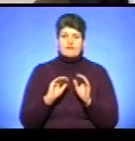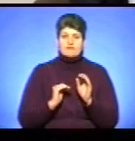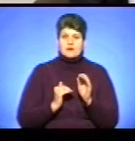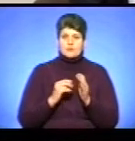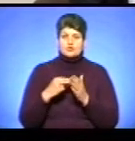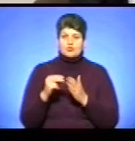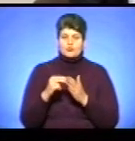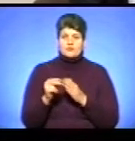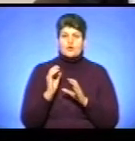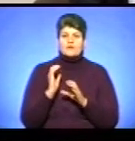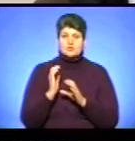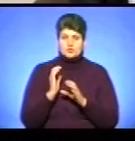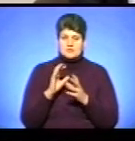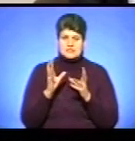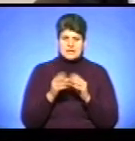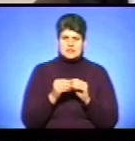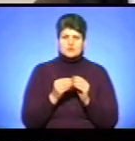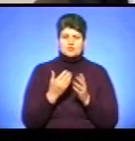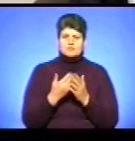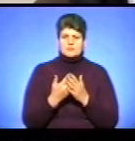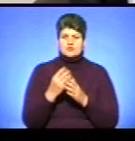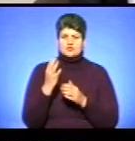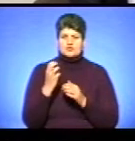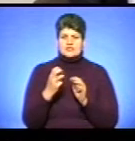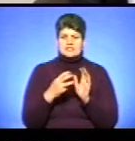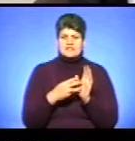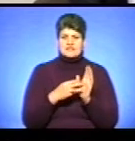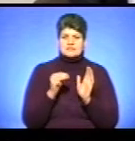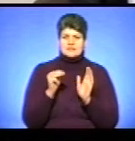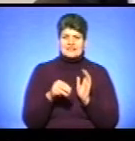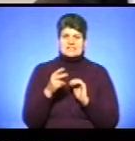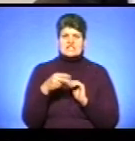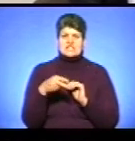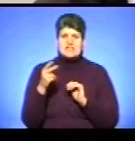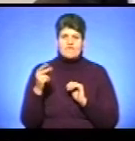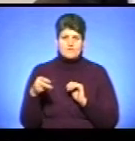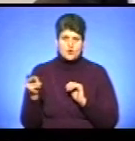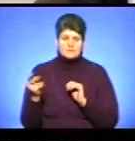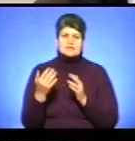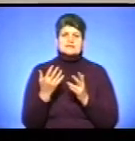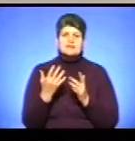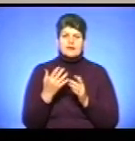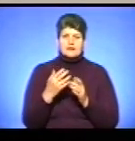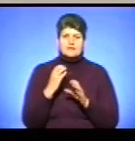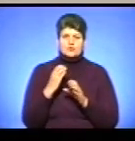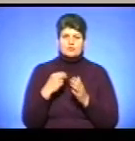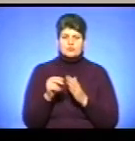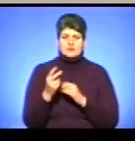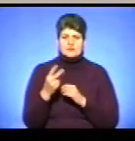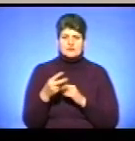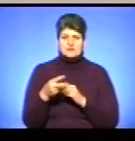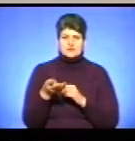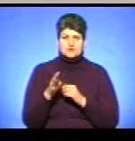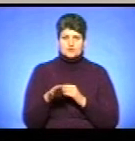та приміських автобусів. Загальна сума закупівлі – 408 тисяч євро. От скільки автобусів закуплено? 20 одиниць